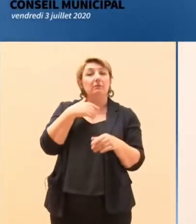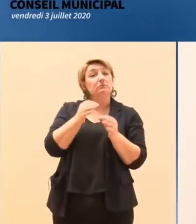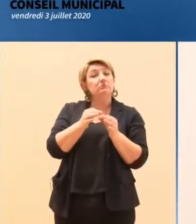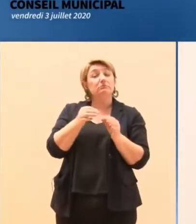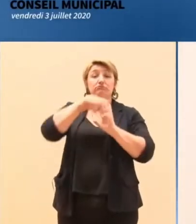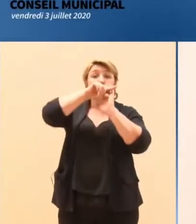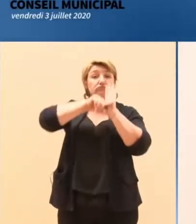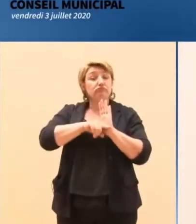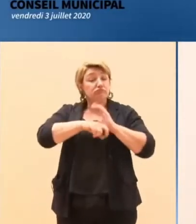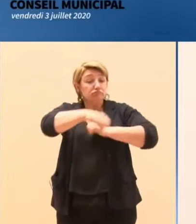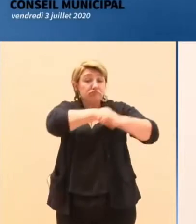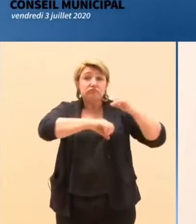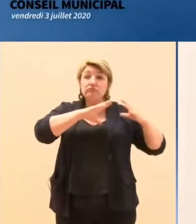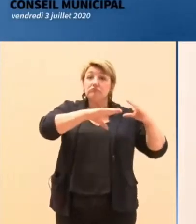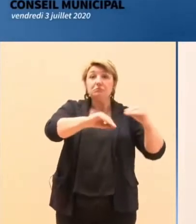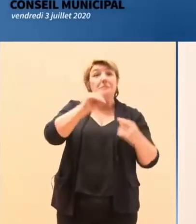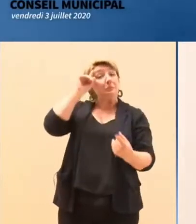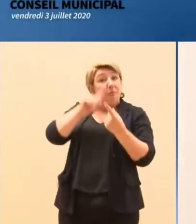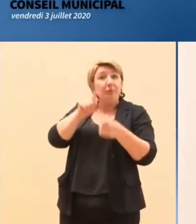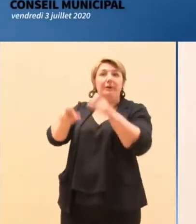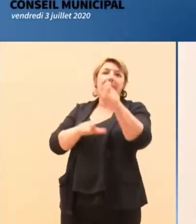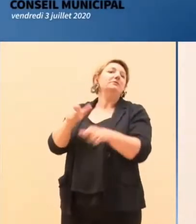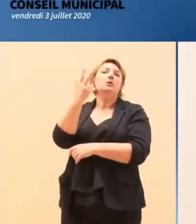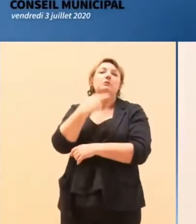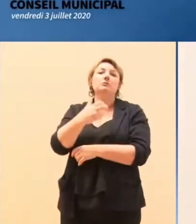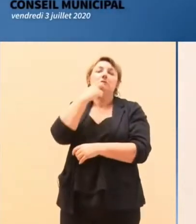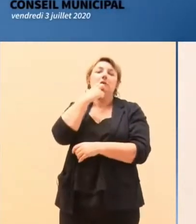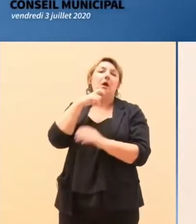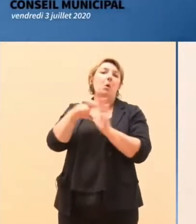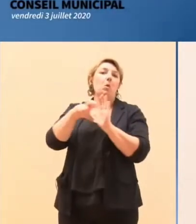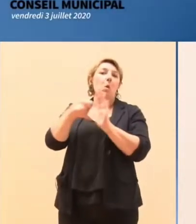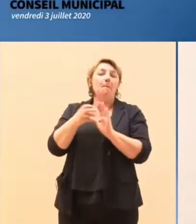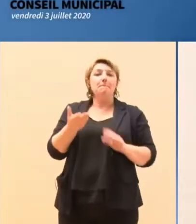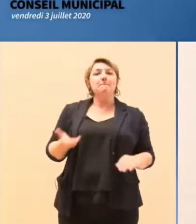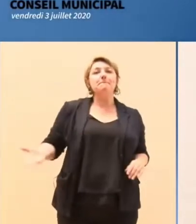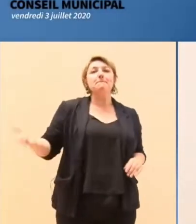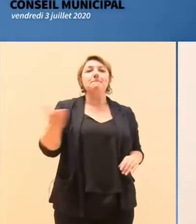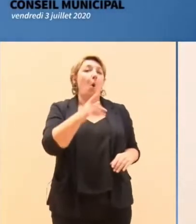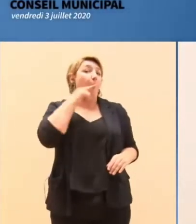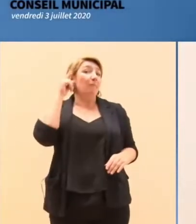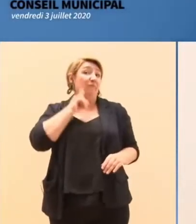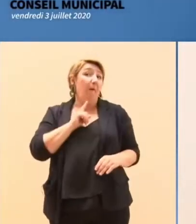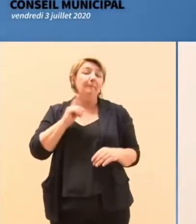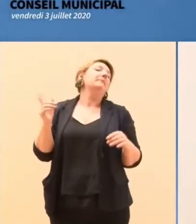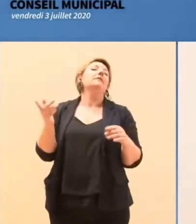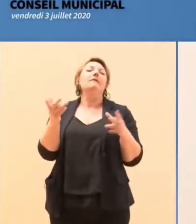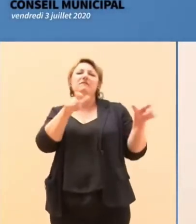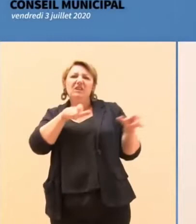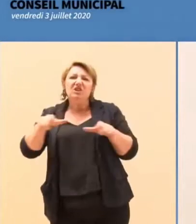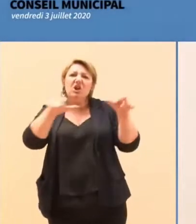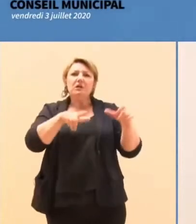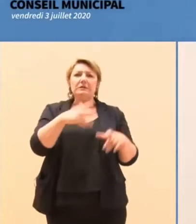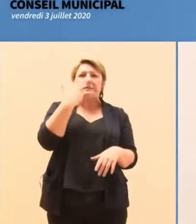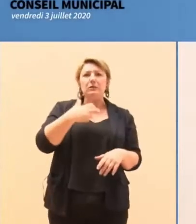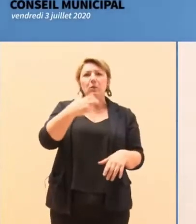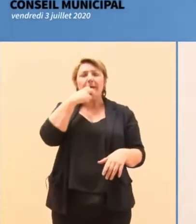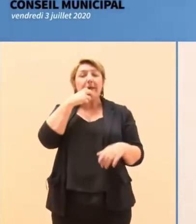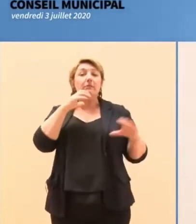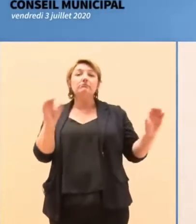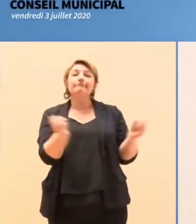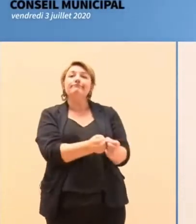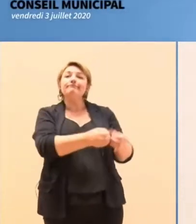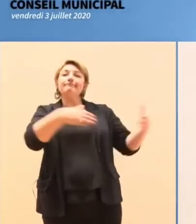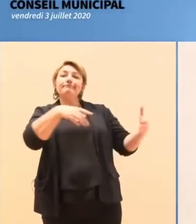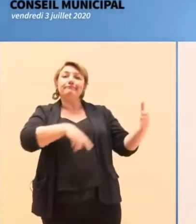dans l'intérêt de Grenoble et des grenoblois, exercer une vigilance citoyenne face à, selon